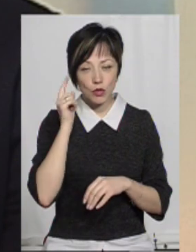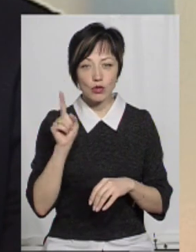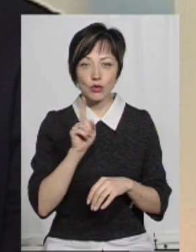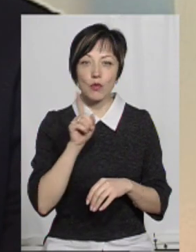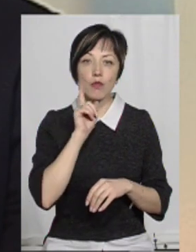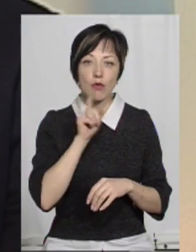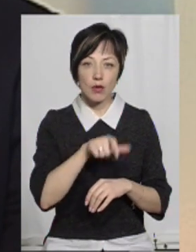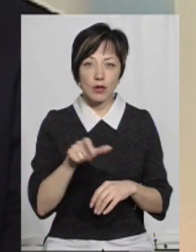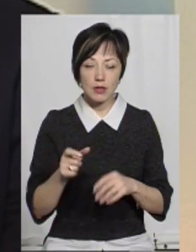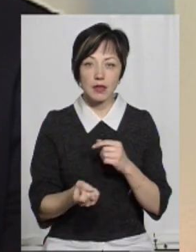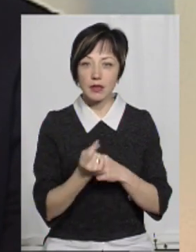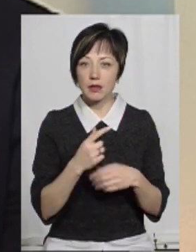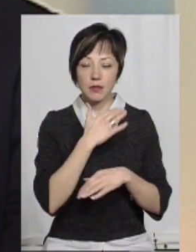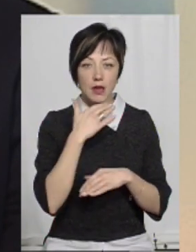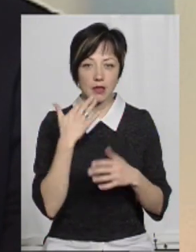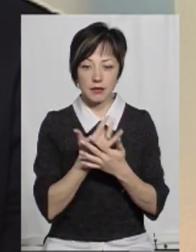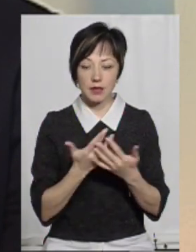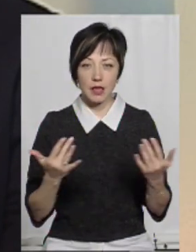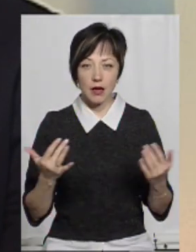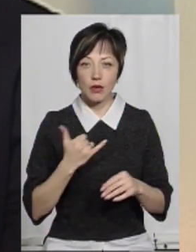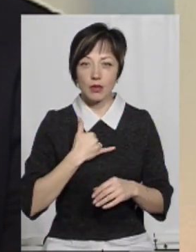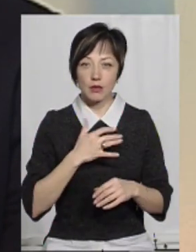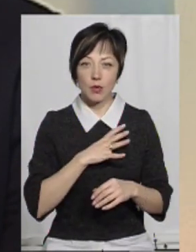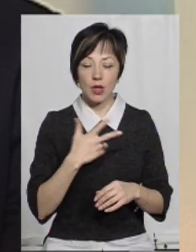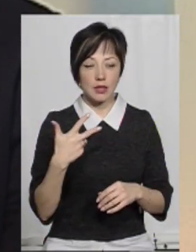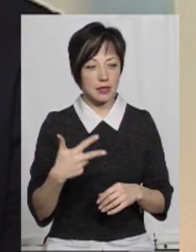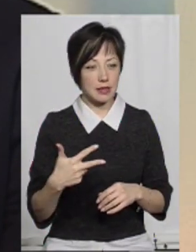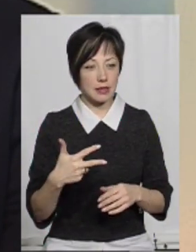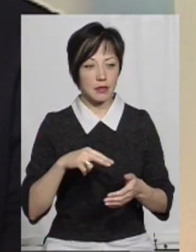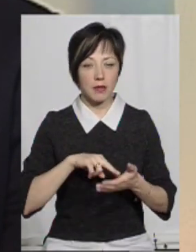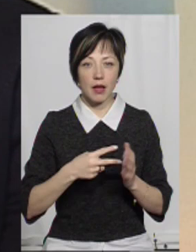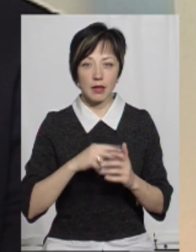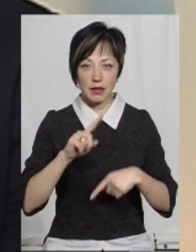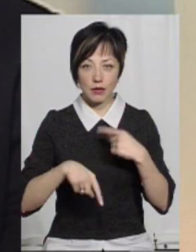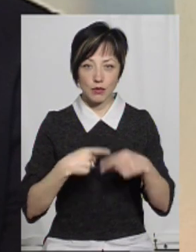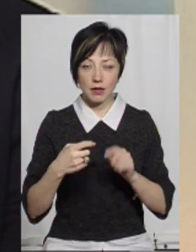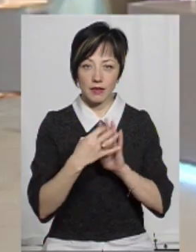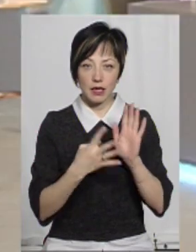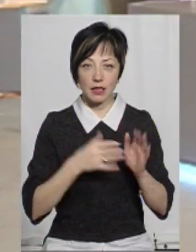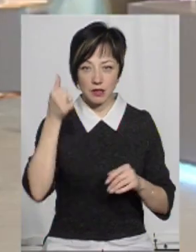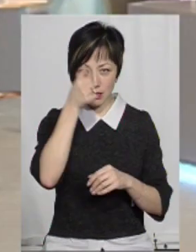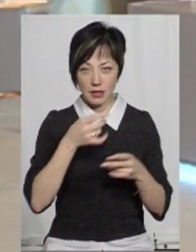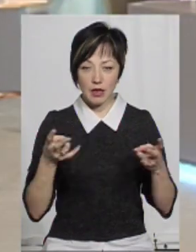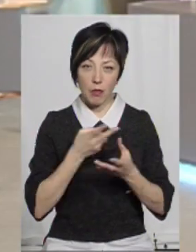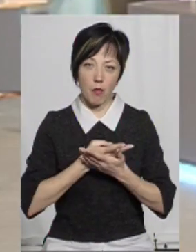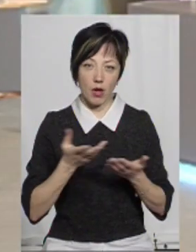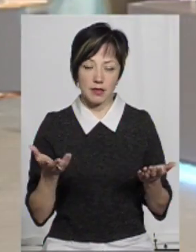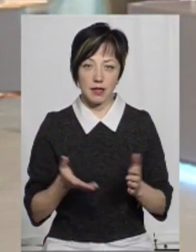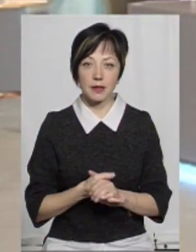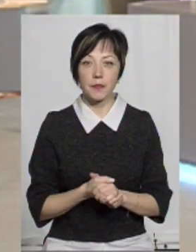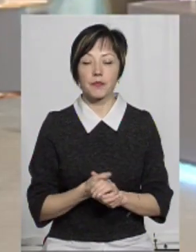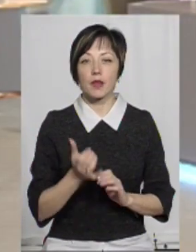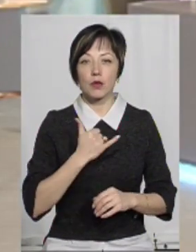що в молоді народилося стільки ідей, тому що в нас було три плани на наступний, на 2019 рік, які нам треба показати.